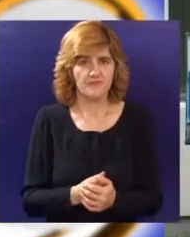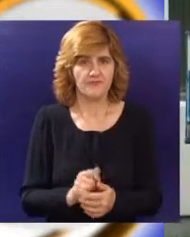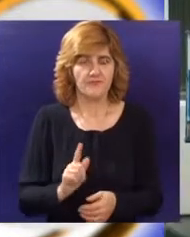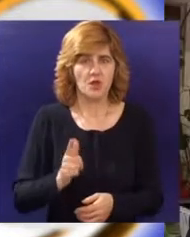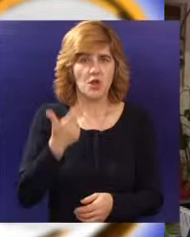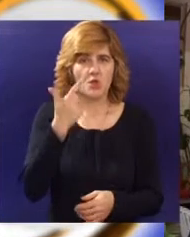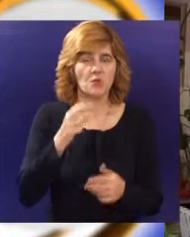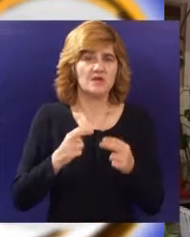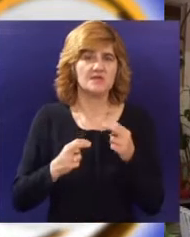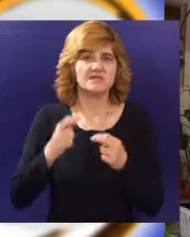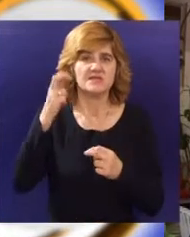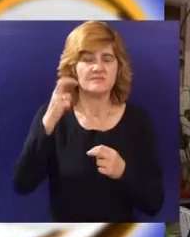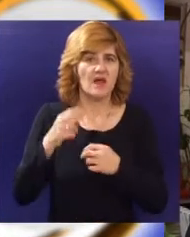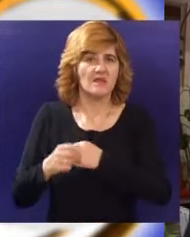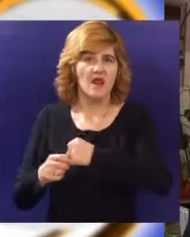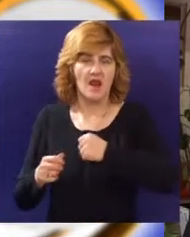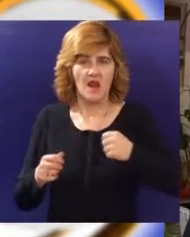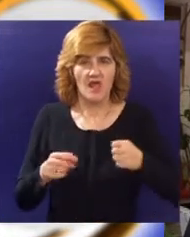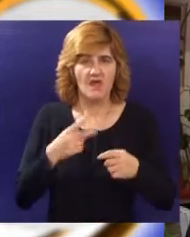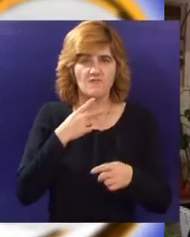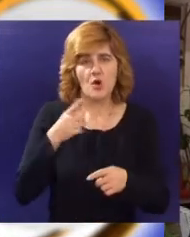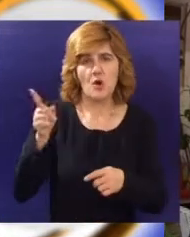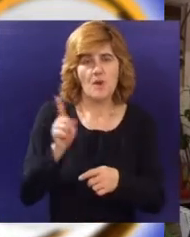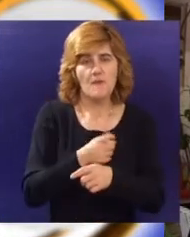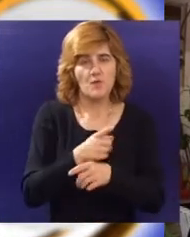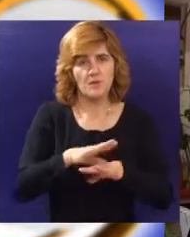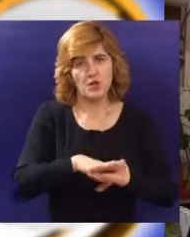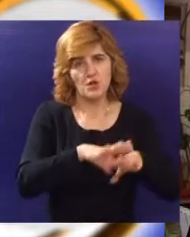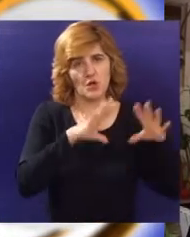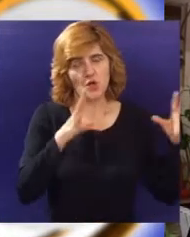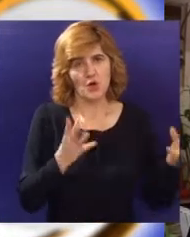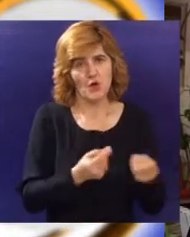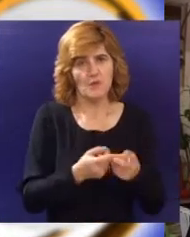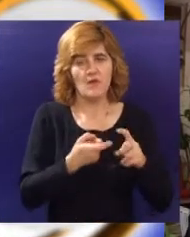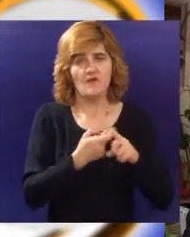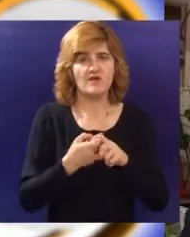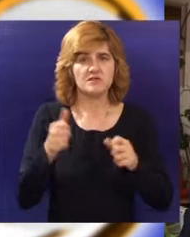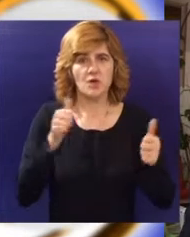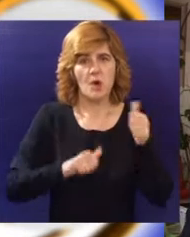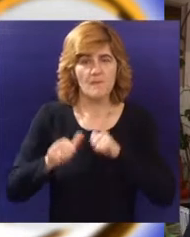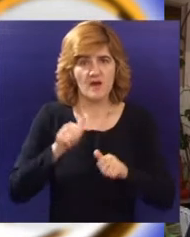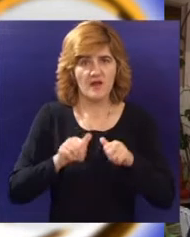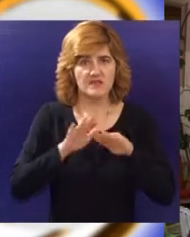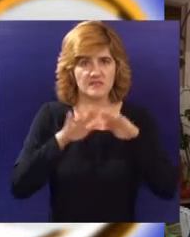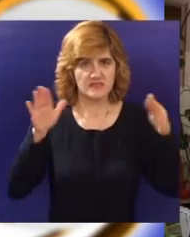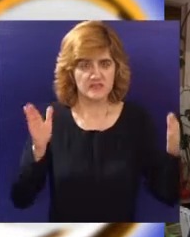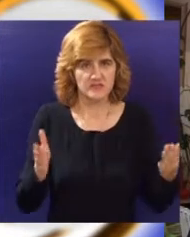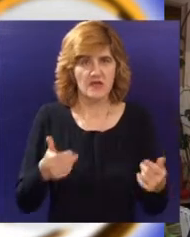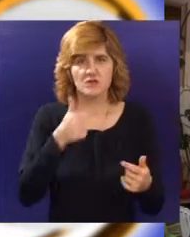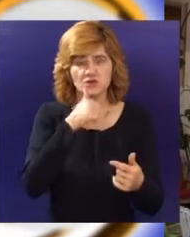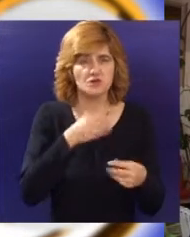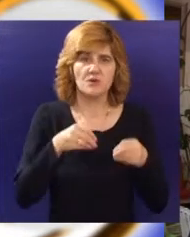Drugi sprat levo će podrazumijati kompletnu rekonstrukciju tog spratna sa leve strane u sklopu operacijonih sala, tako da će